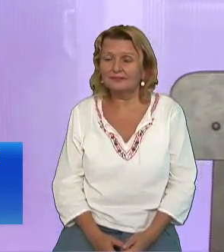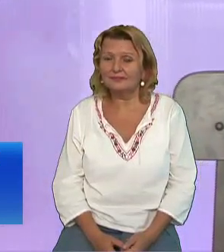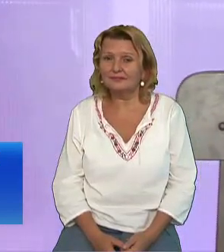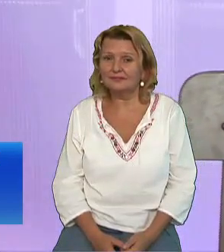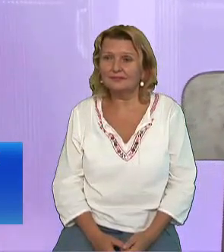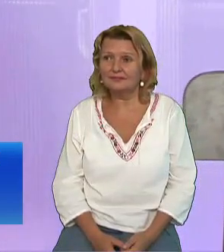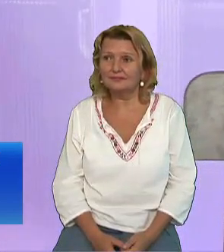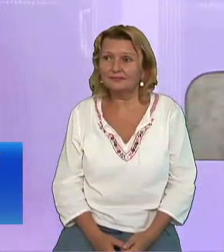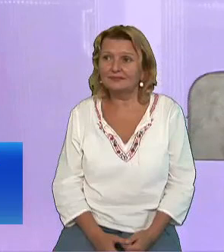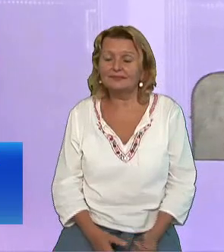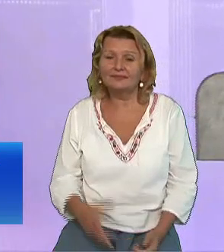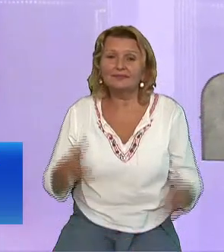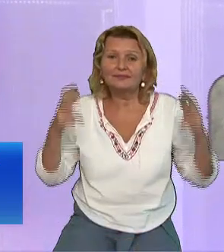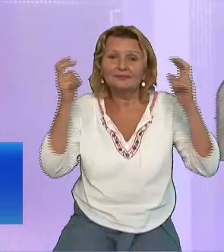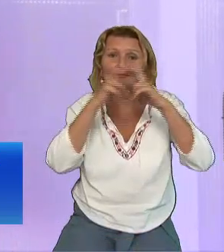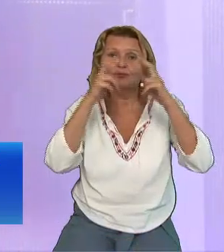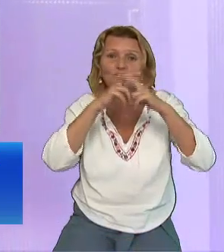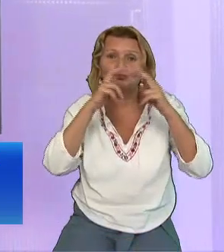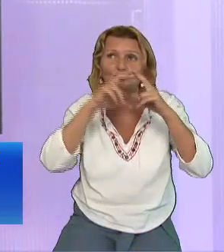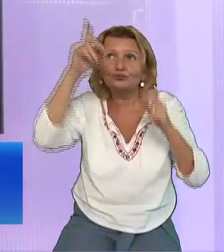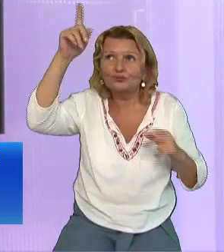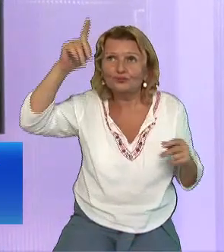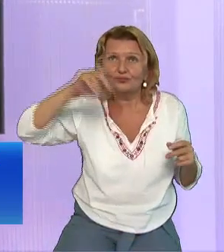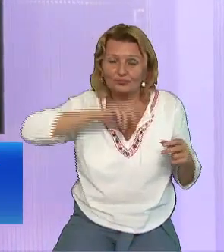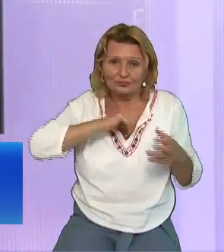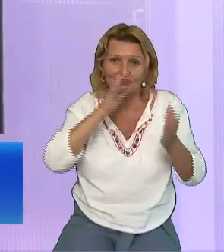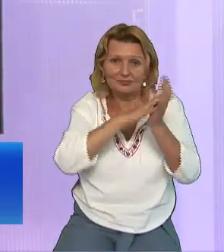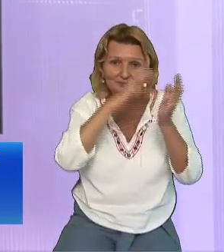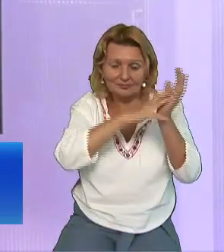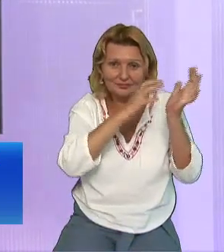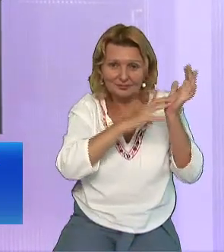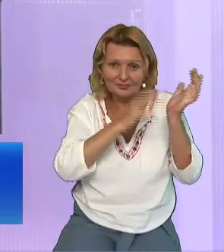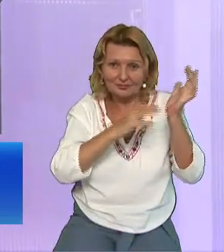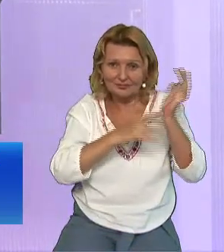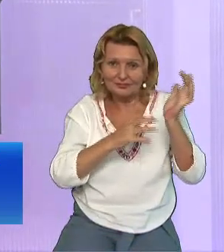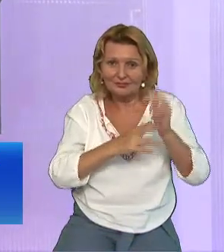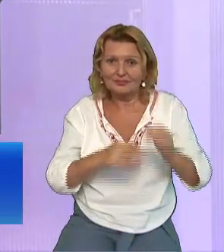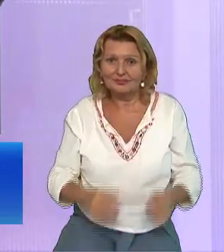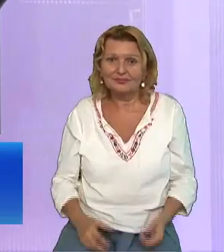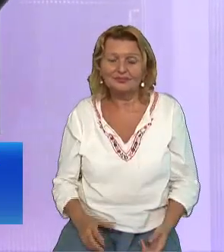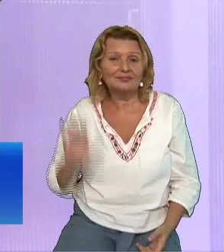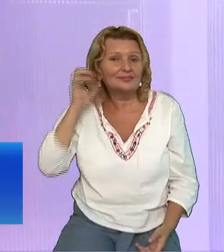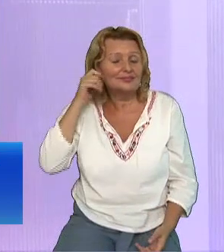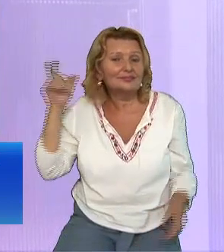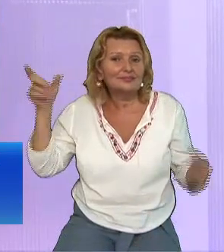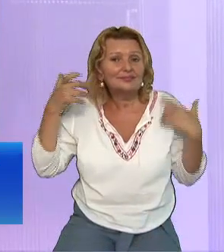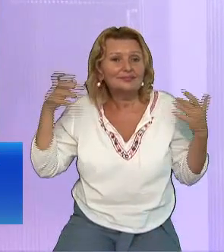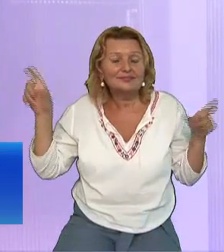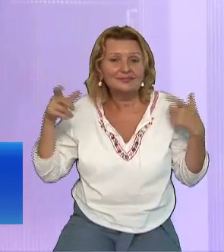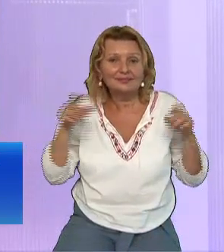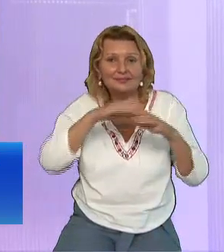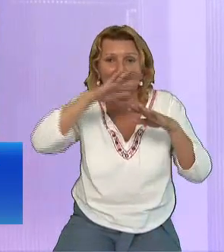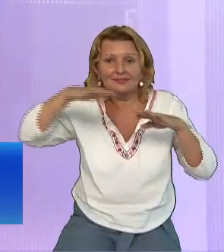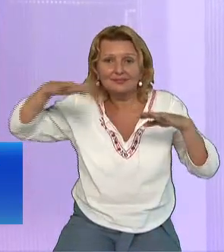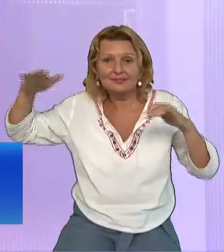Nu pot să pun mâna pe undele electromagnetice N-am cum să le pipăi Ele sunt Nici pe undele radio Dar ele există Nimeni